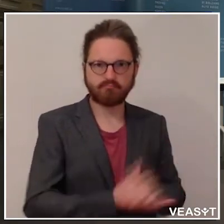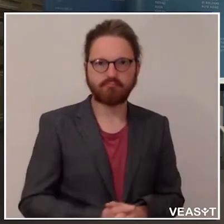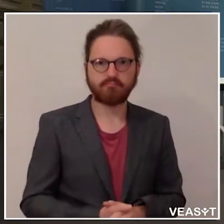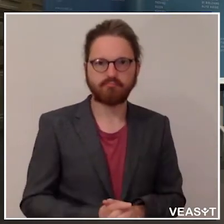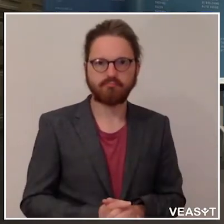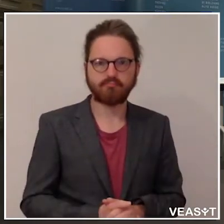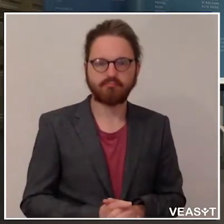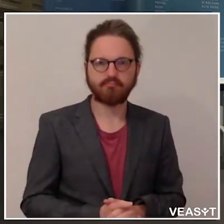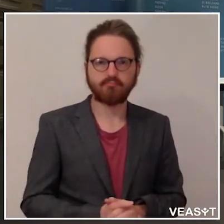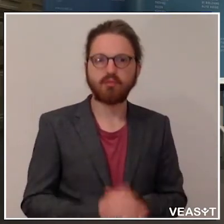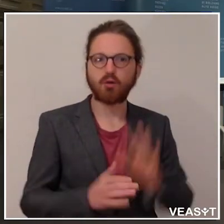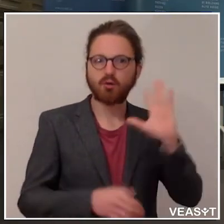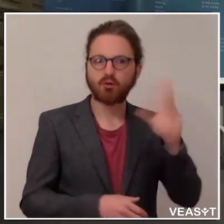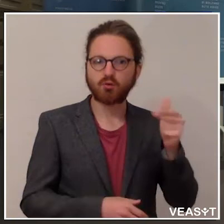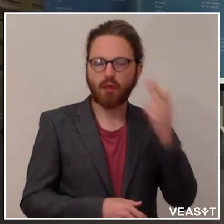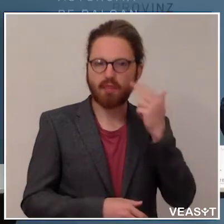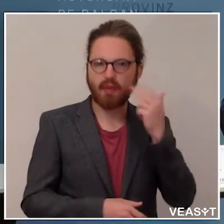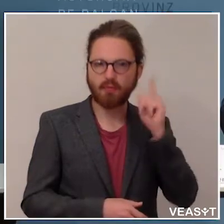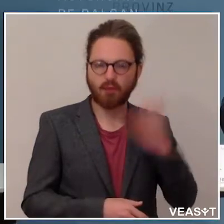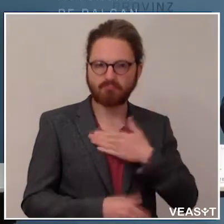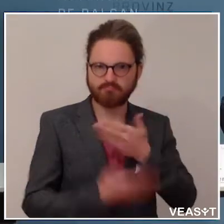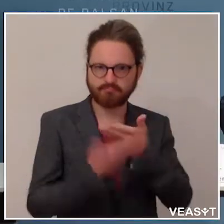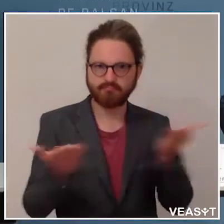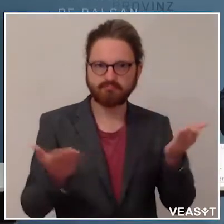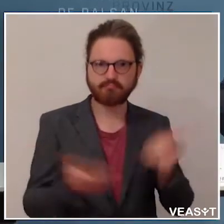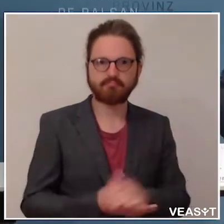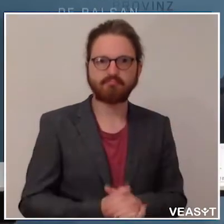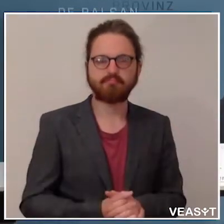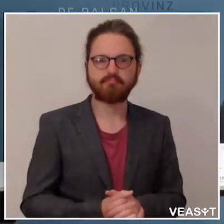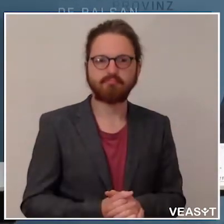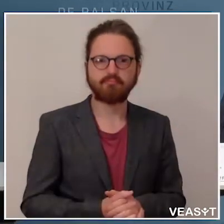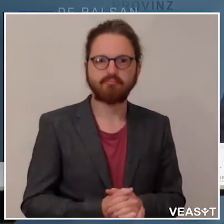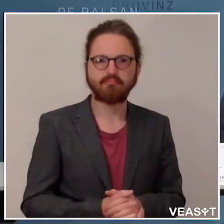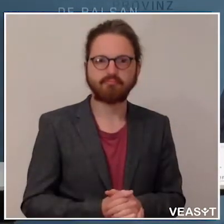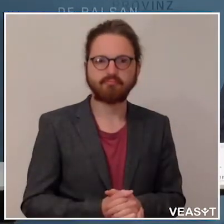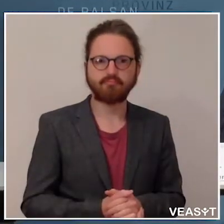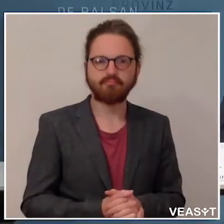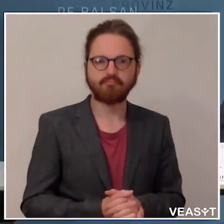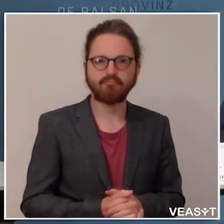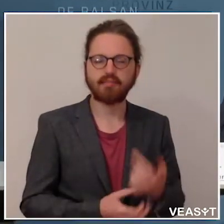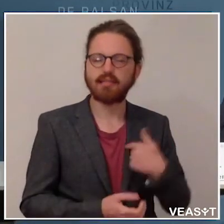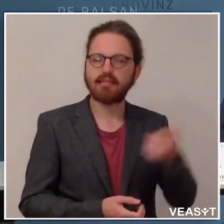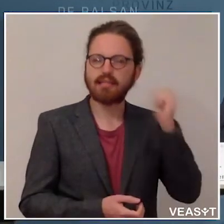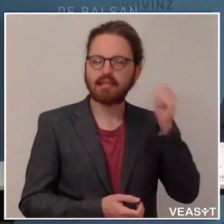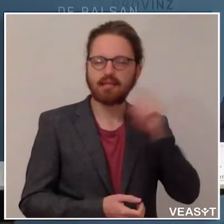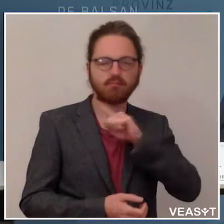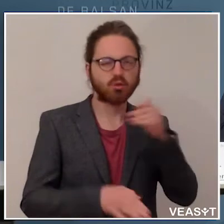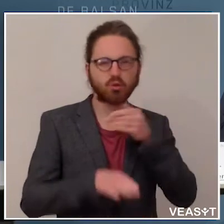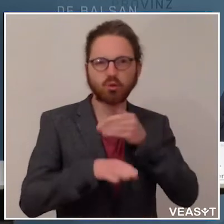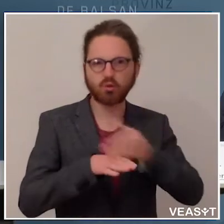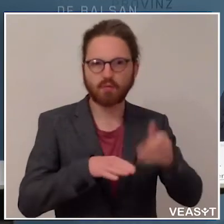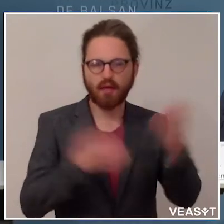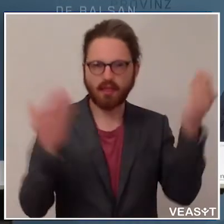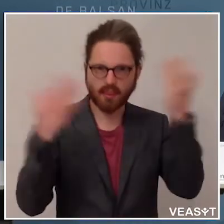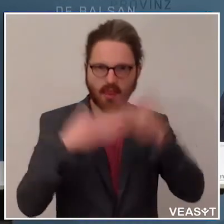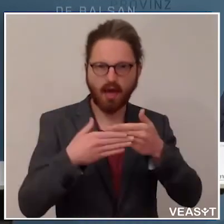Ja, einen schönen guten Nachmittag auch meinerseits. Wir sind gestern bis spät abends noch bis